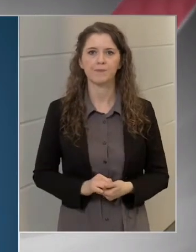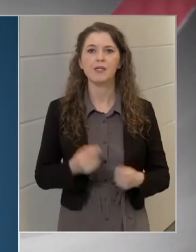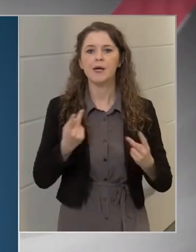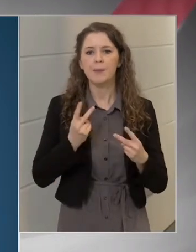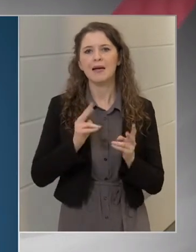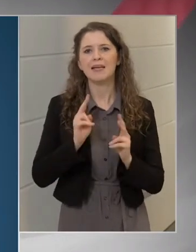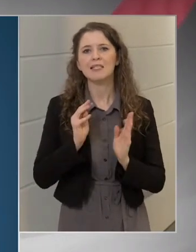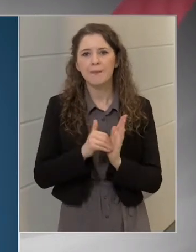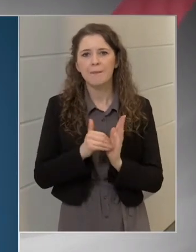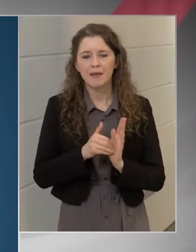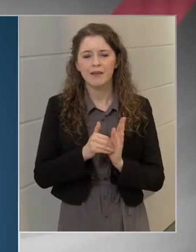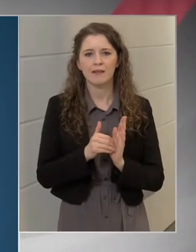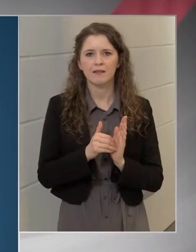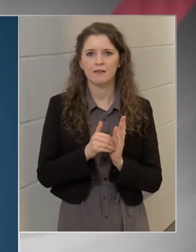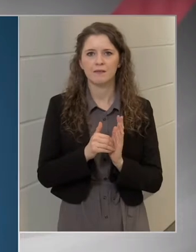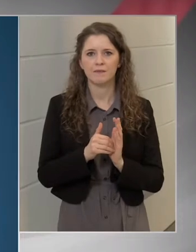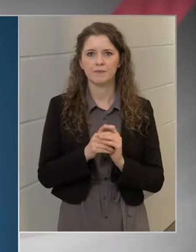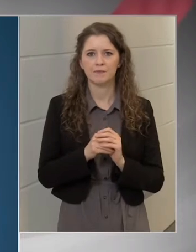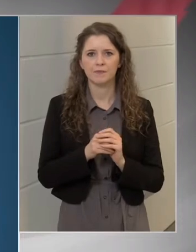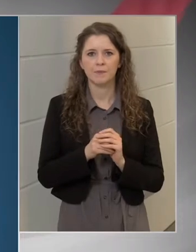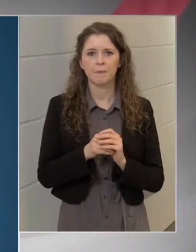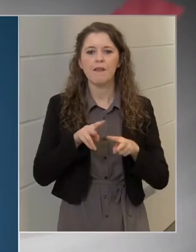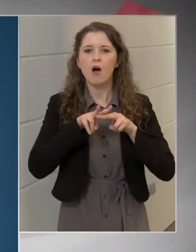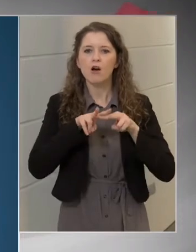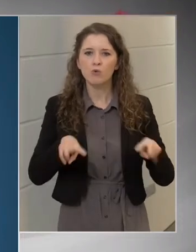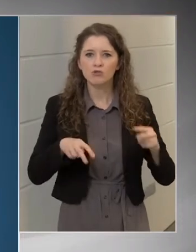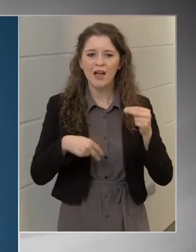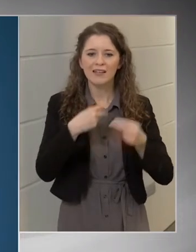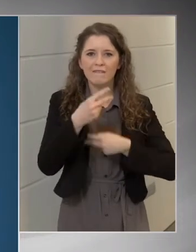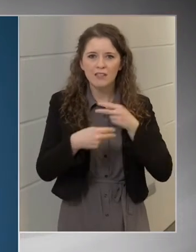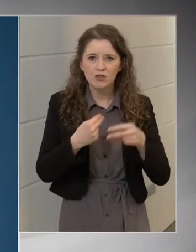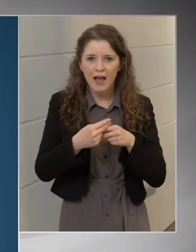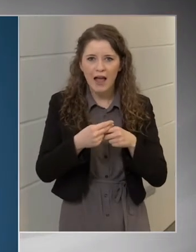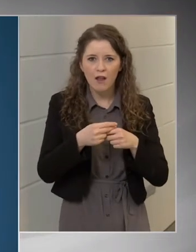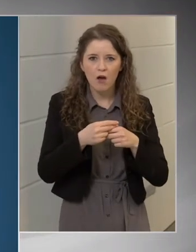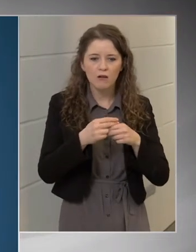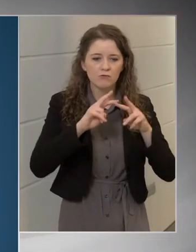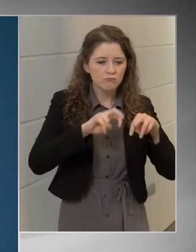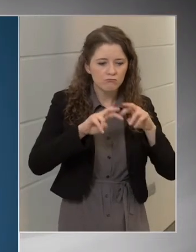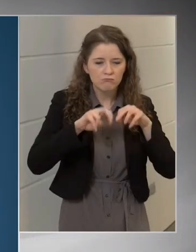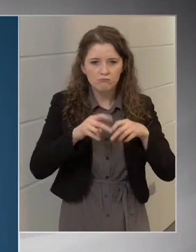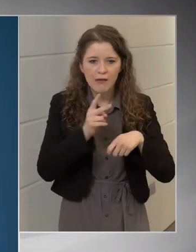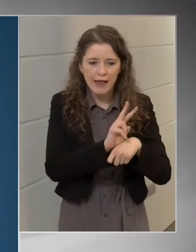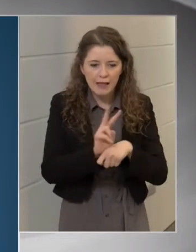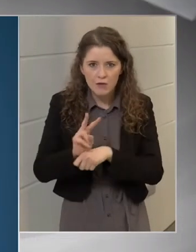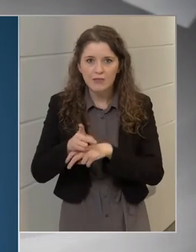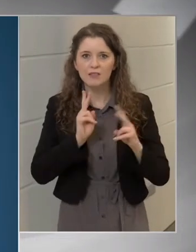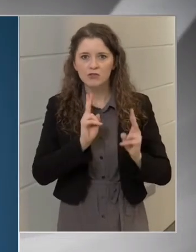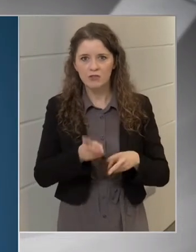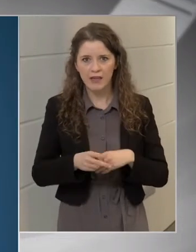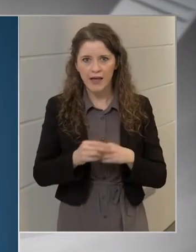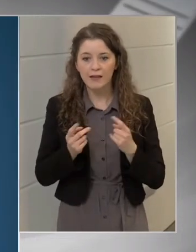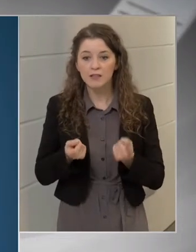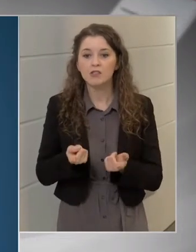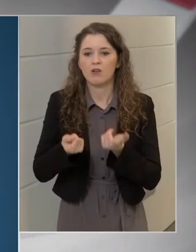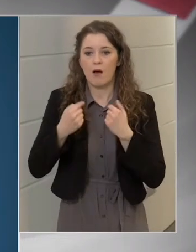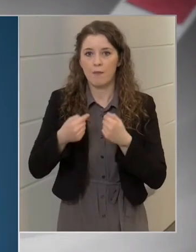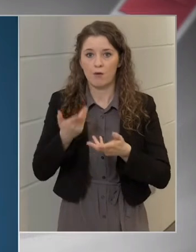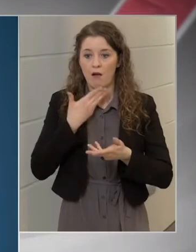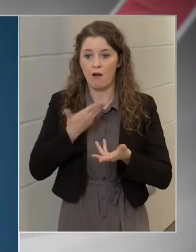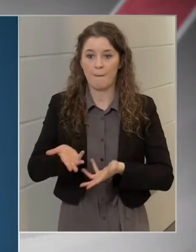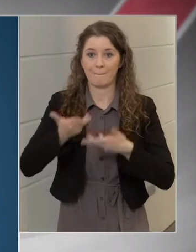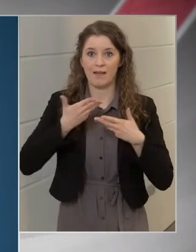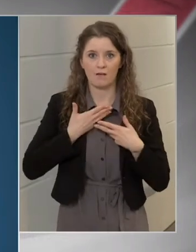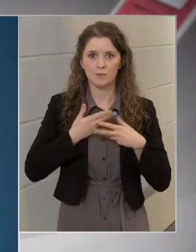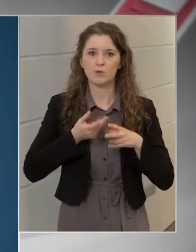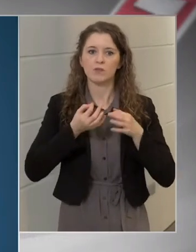esni mindazon hatósági vizsgálaton, amely felszabadítja a használatra ezeket